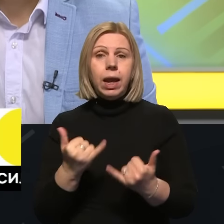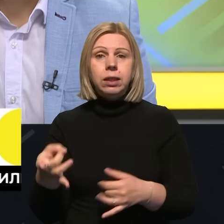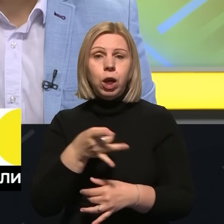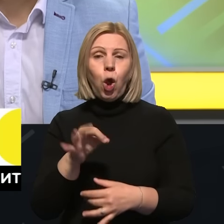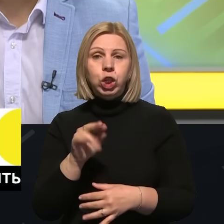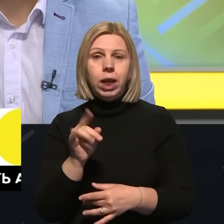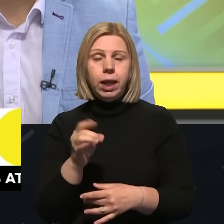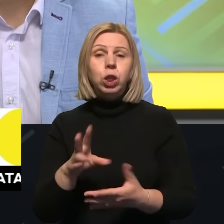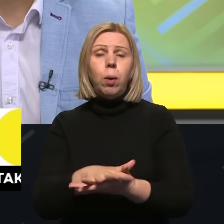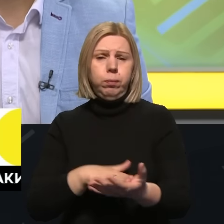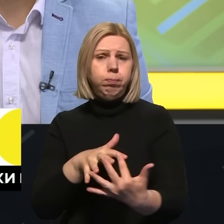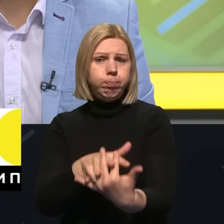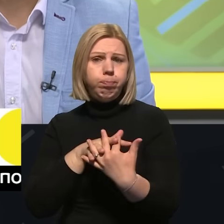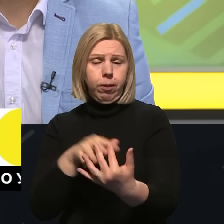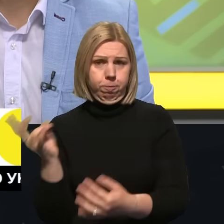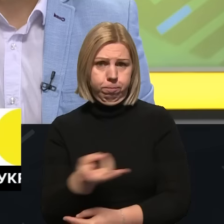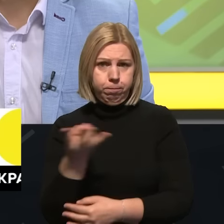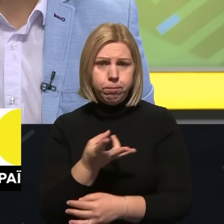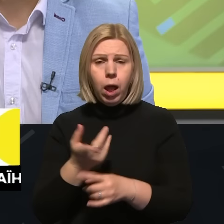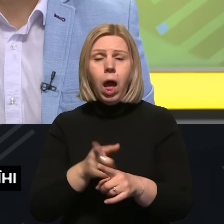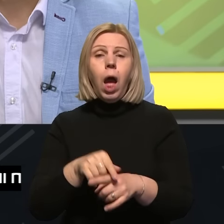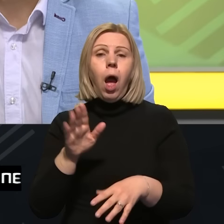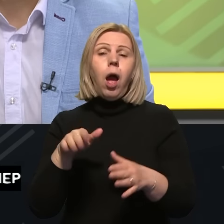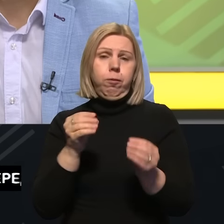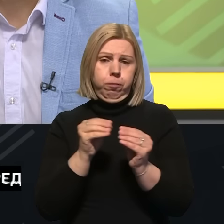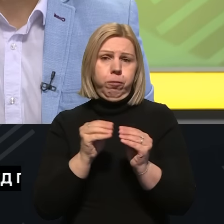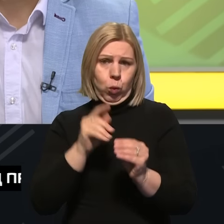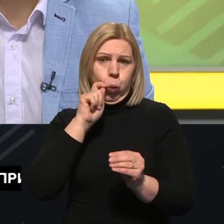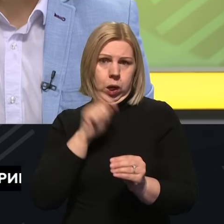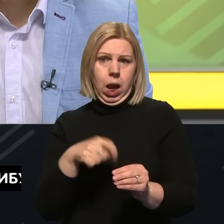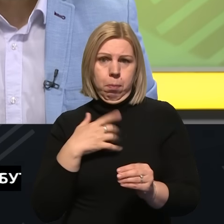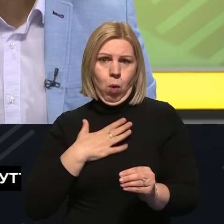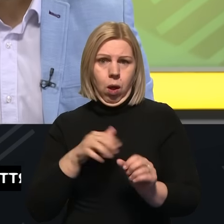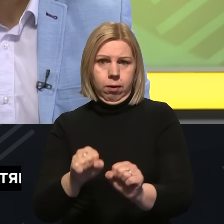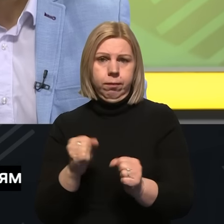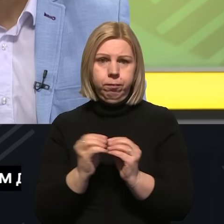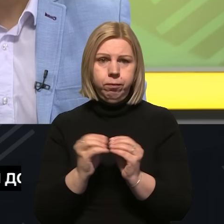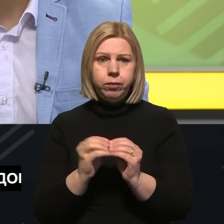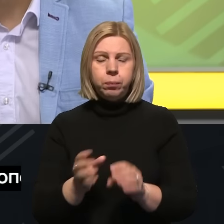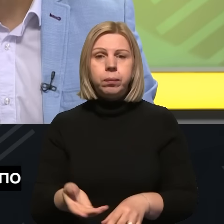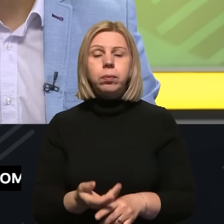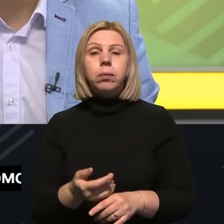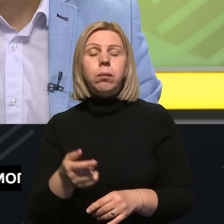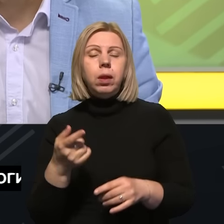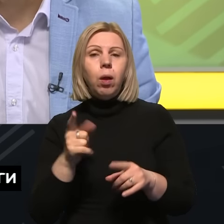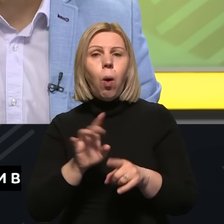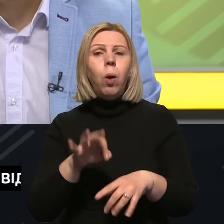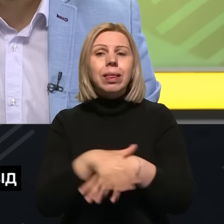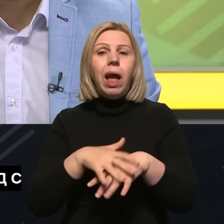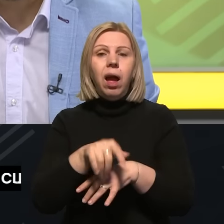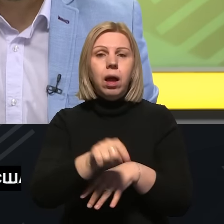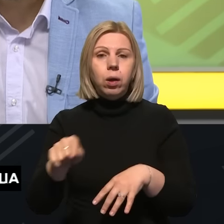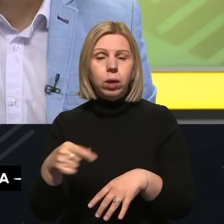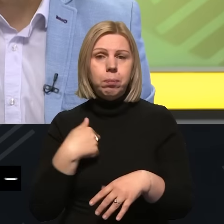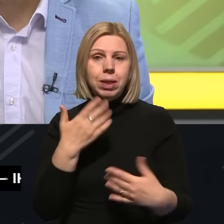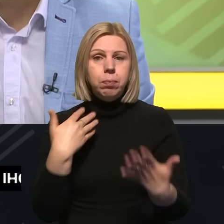очеретиного тривають бої. Ситуація під контролем підрозділів Збройних сил України. Стосовно цивільного населення, ми